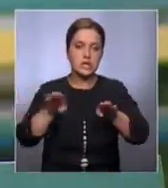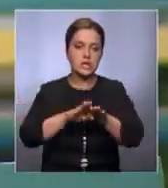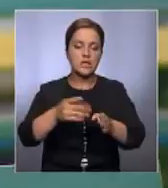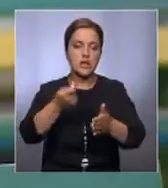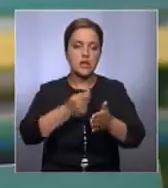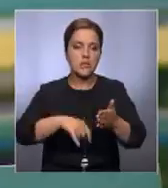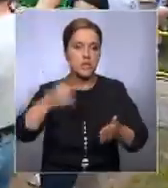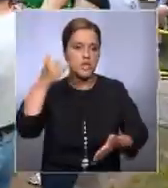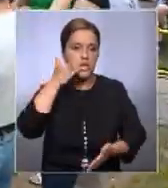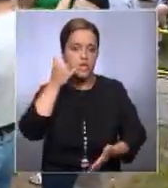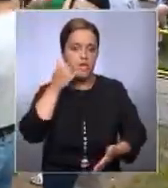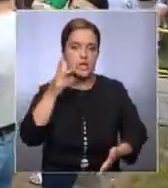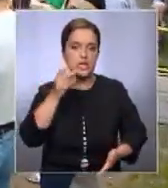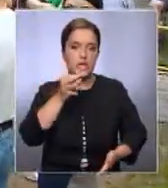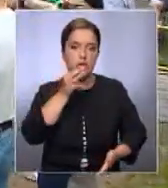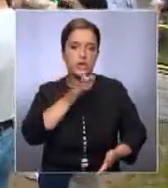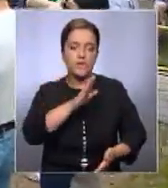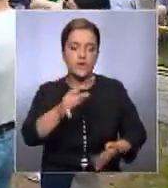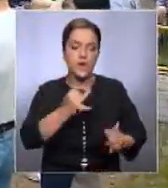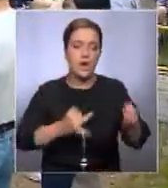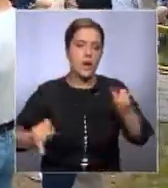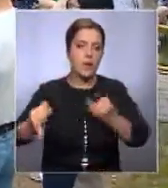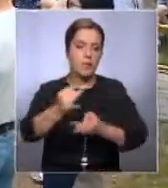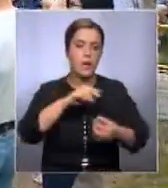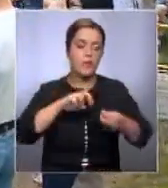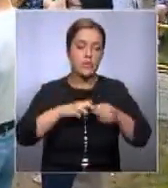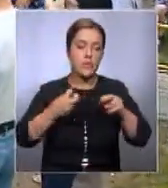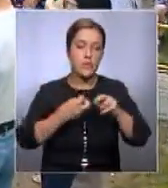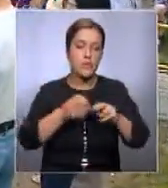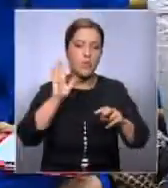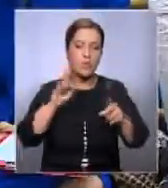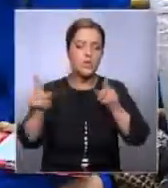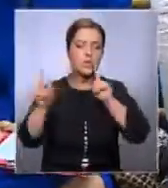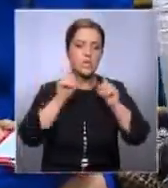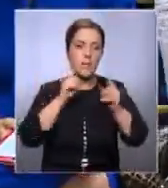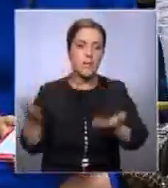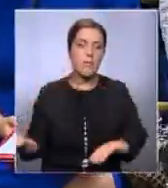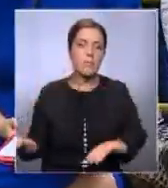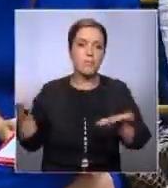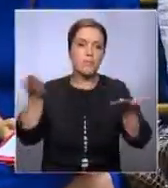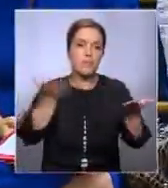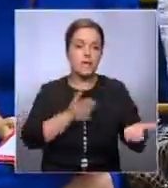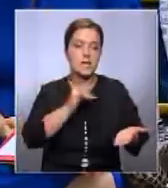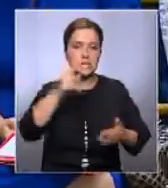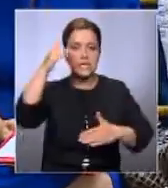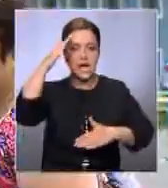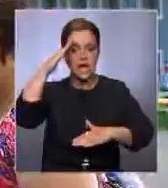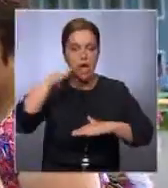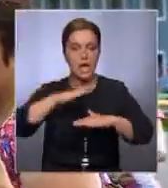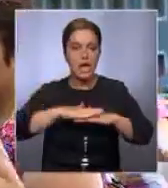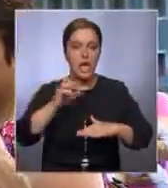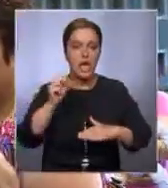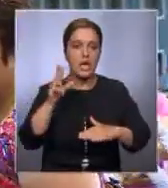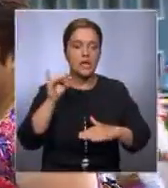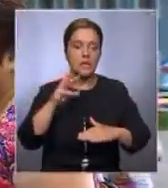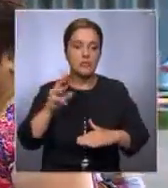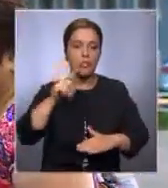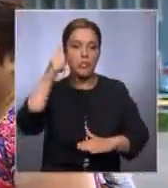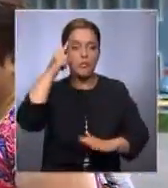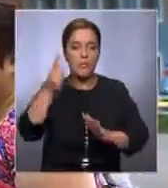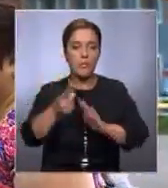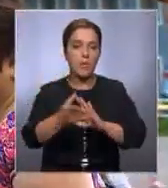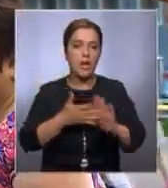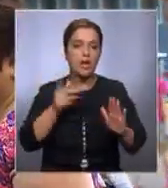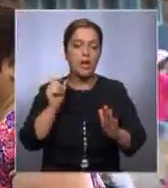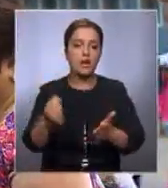телефоны не отвечают. Обсудить проблему решили на общем собрании. Заодно пригласили представителя районного Акимата, чтобы понять, как добиться